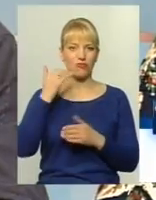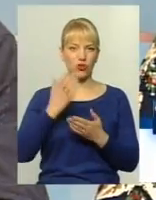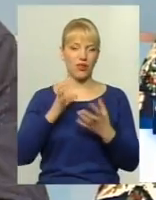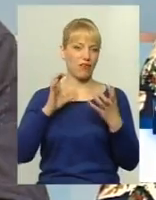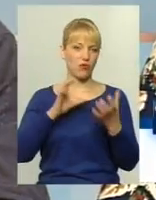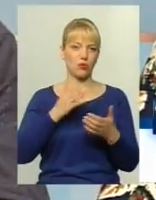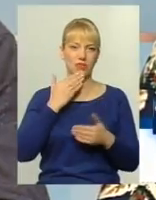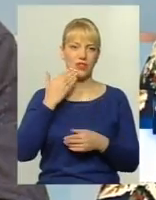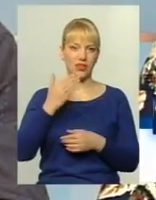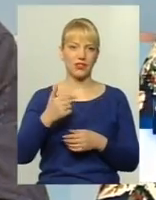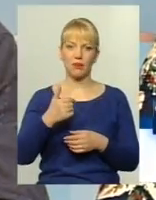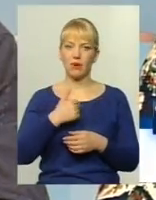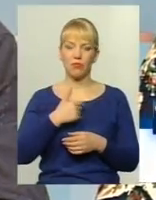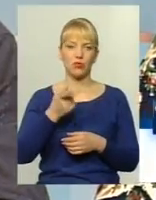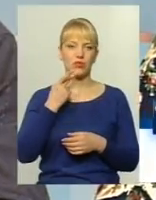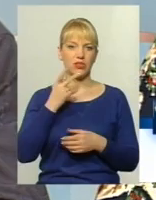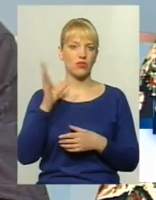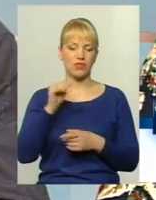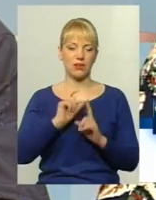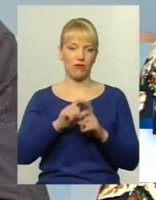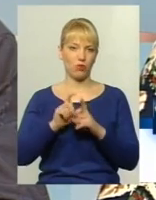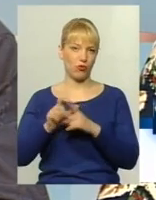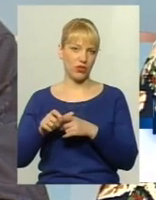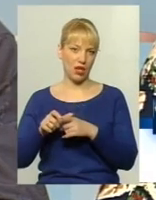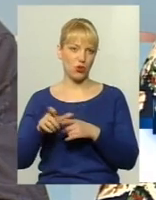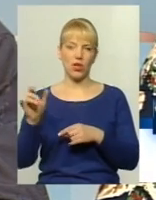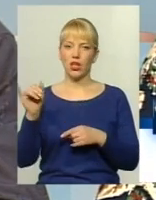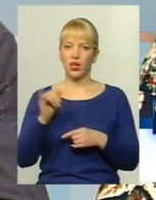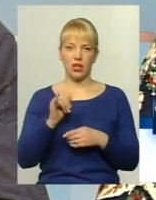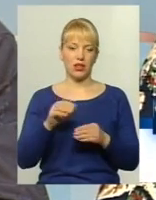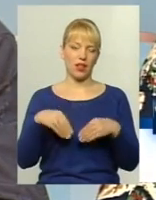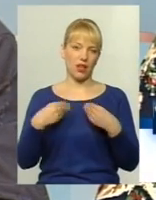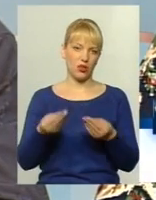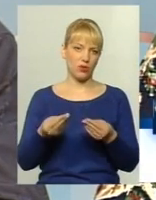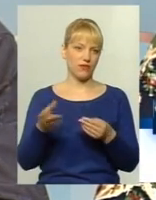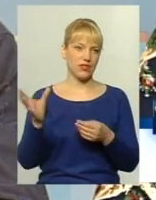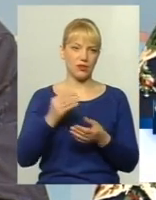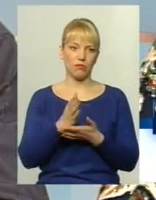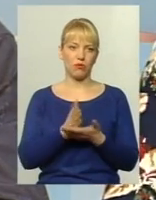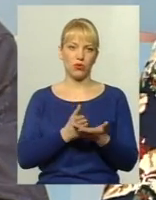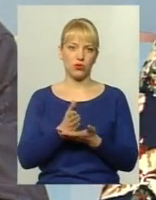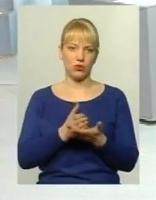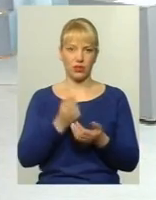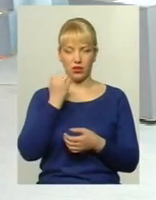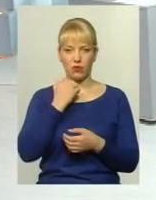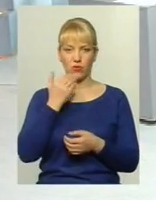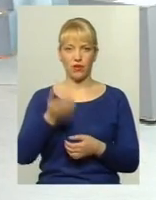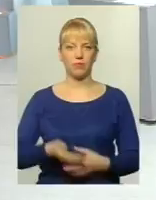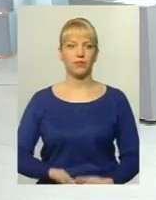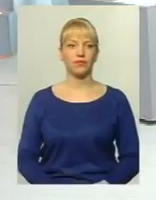Звертайтеся. Я постійно всім відповідаю. І надаємо всі послуги. Дякую вам.